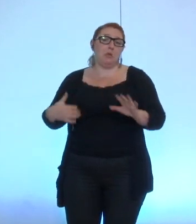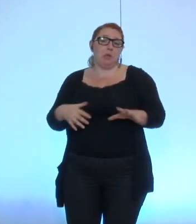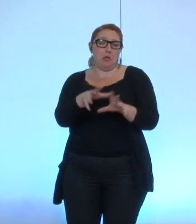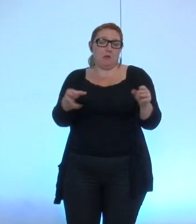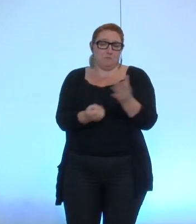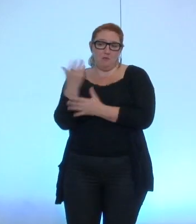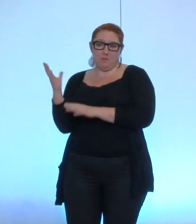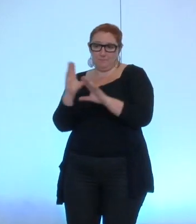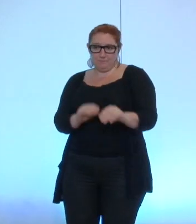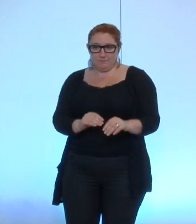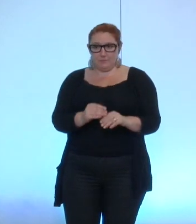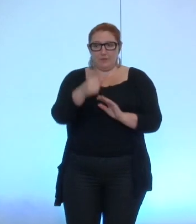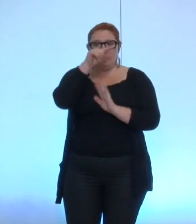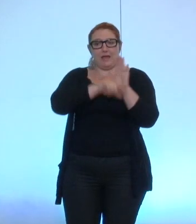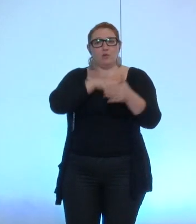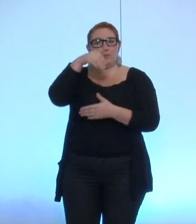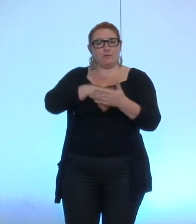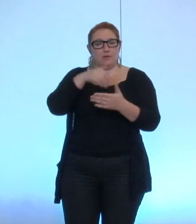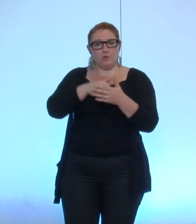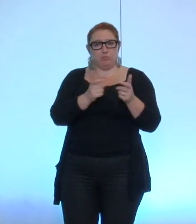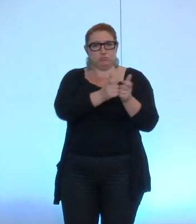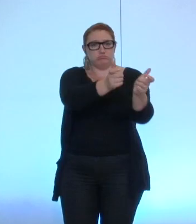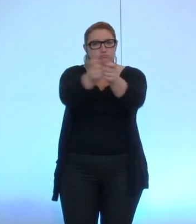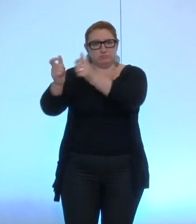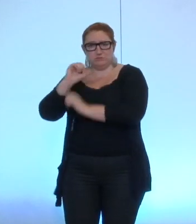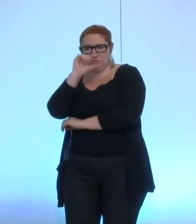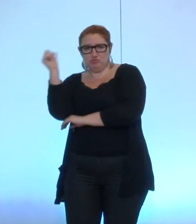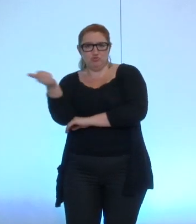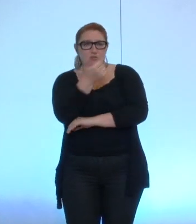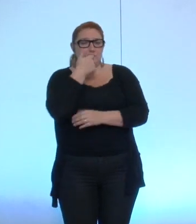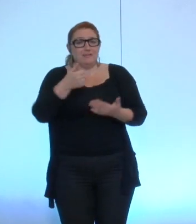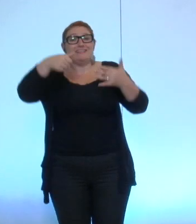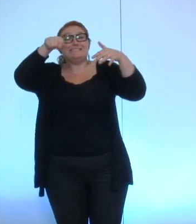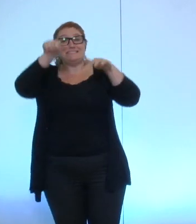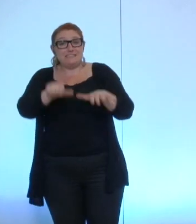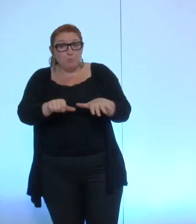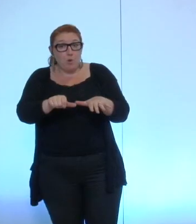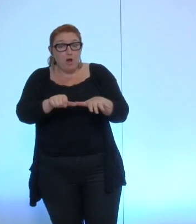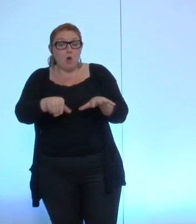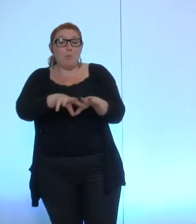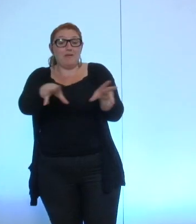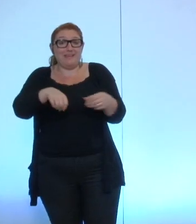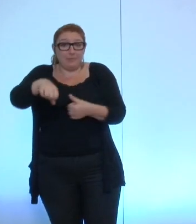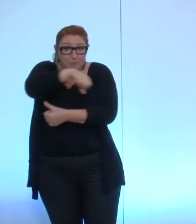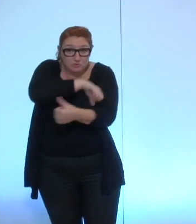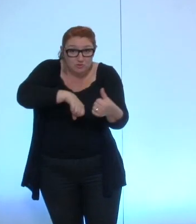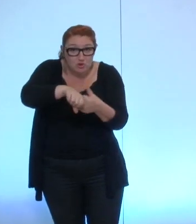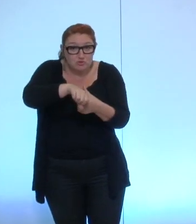règlement intérieur de chaque collectivité locale est à voter systématiquement dans les 6 mois suivant le renouvellement du Conseil.